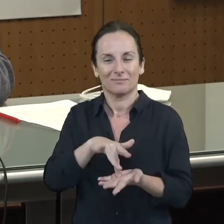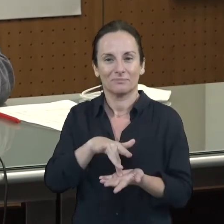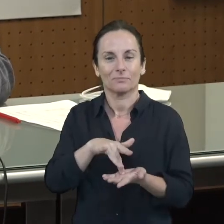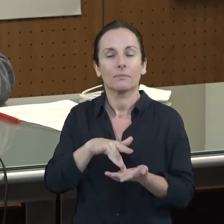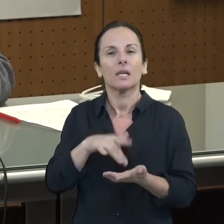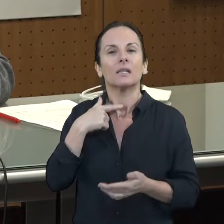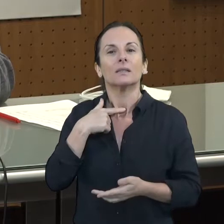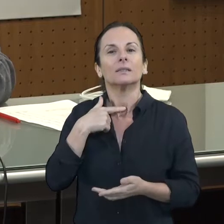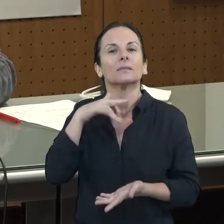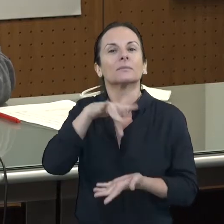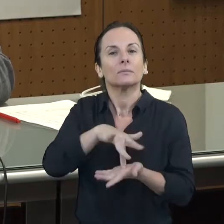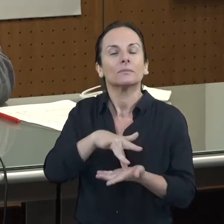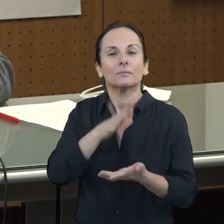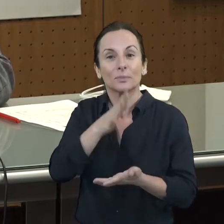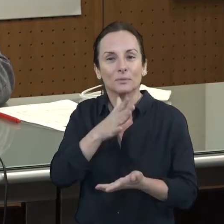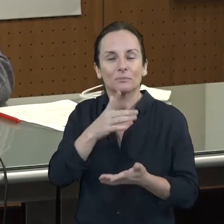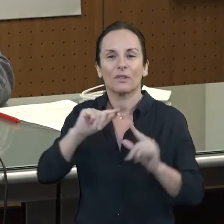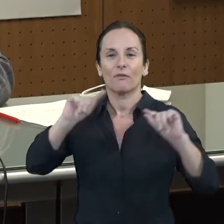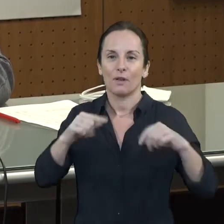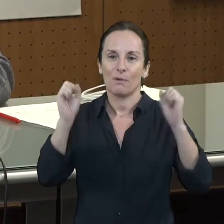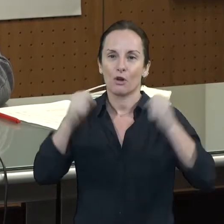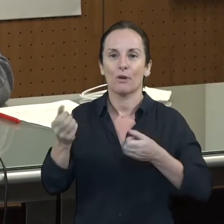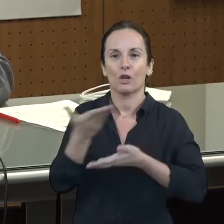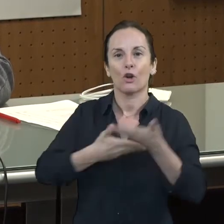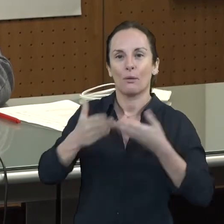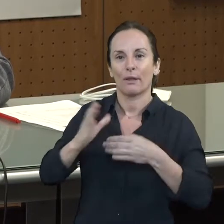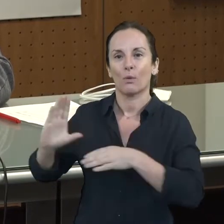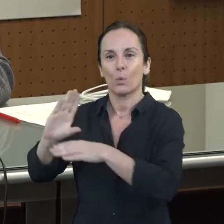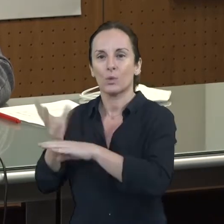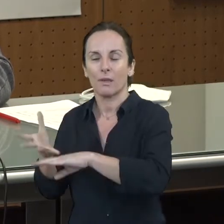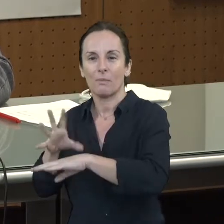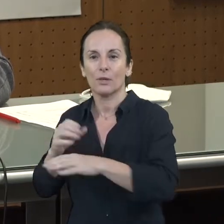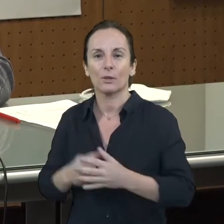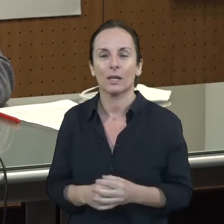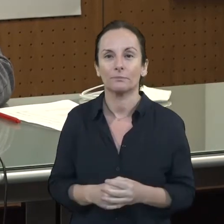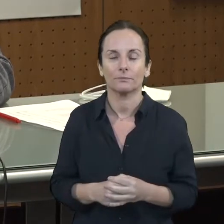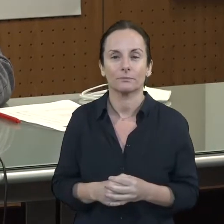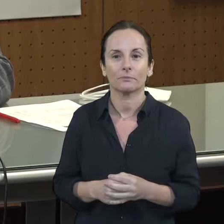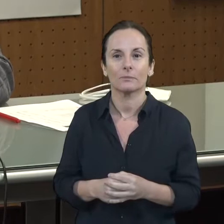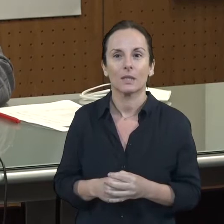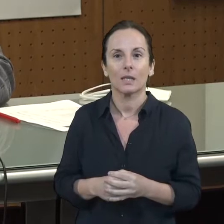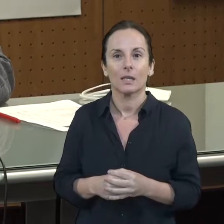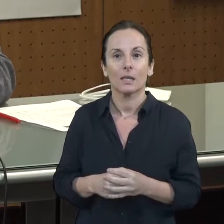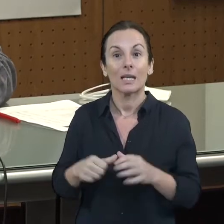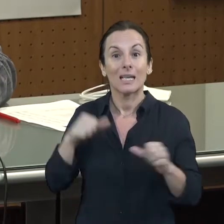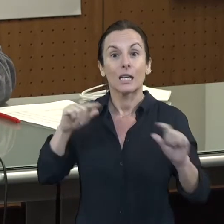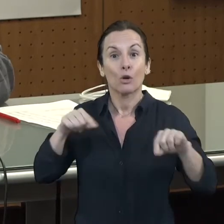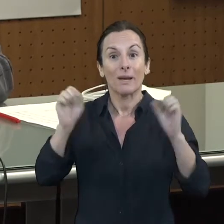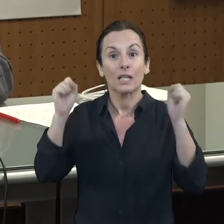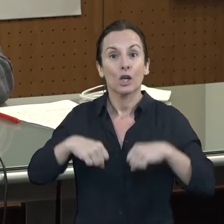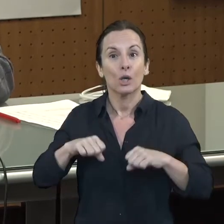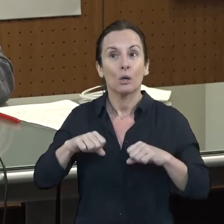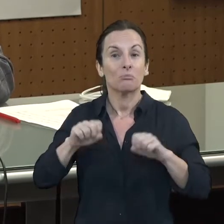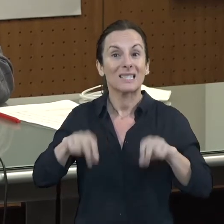Mallorca. Aquest és el primer conveni que firmàvem al Consell de Mallorca des del 1999